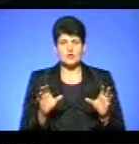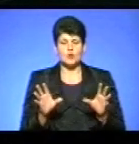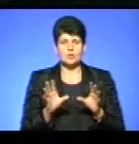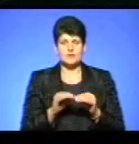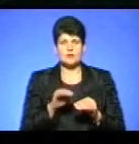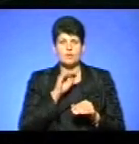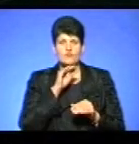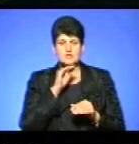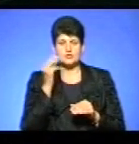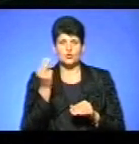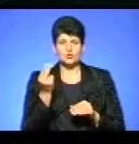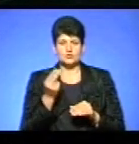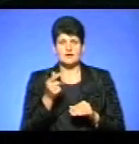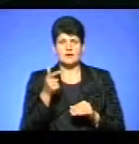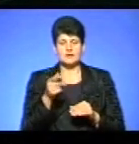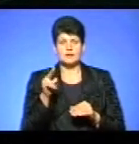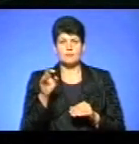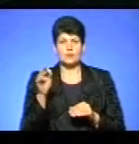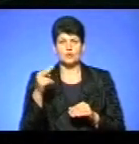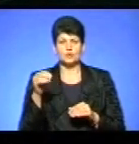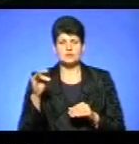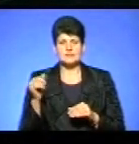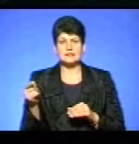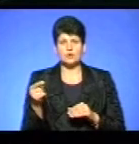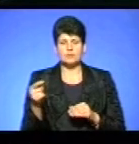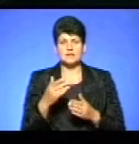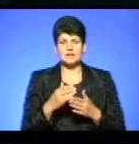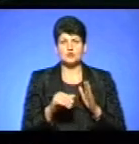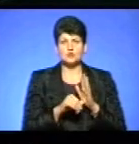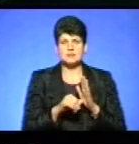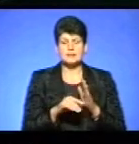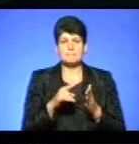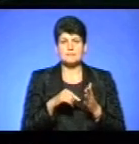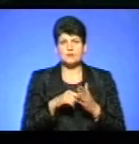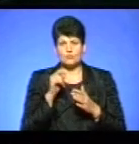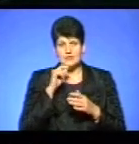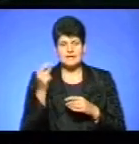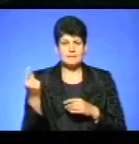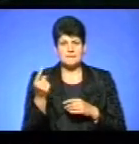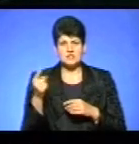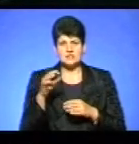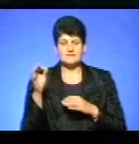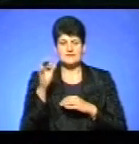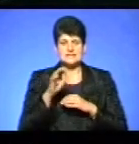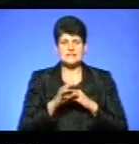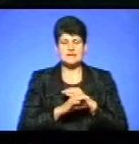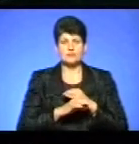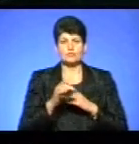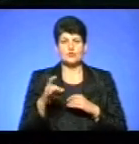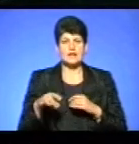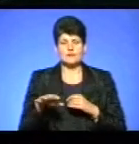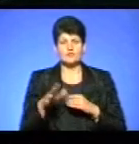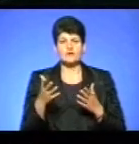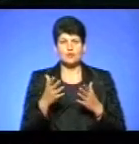професійних художників Галина Подольська, Тернопіль став шостим містом в Україні і першим у Західному регіоні, якому